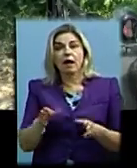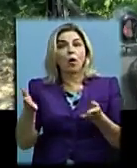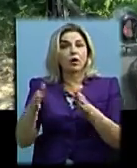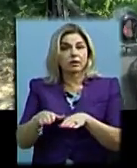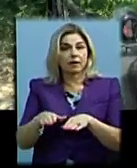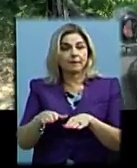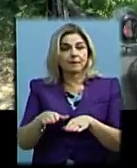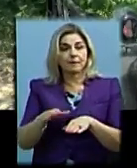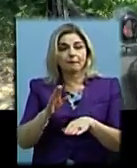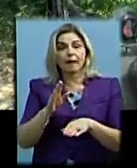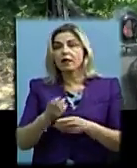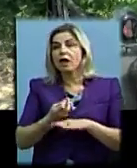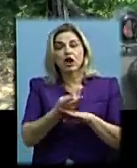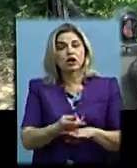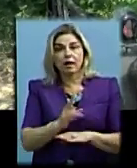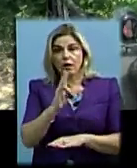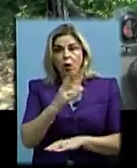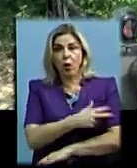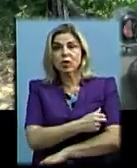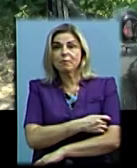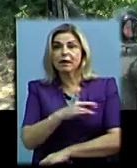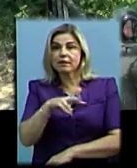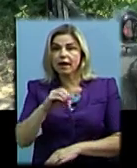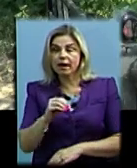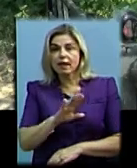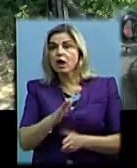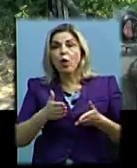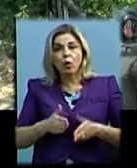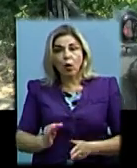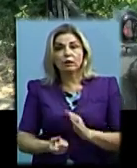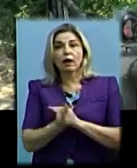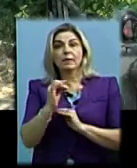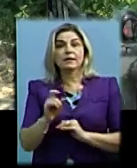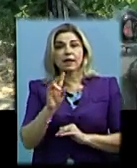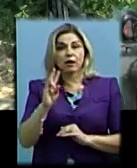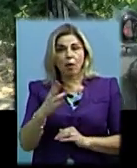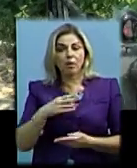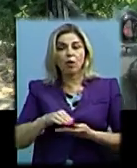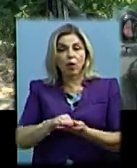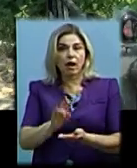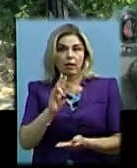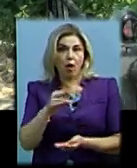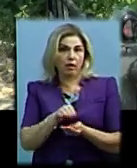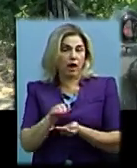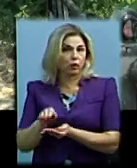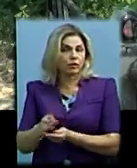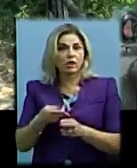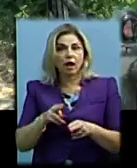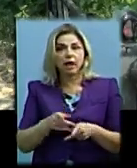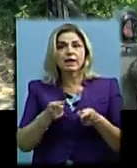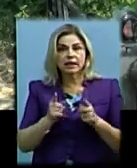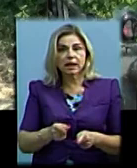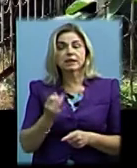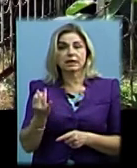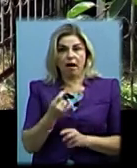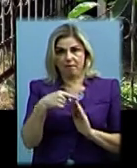миколаївських госпіталях, не родом з Миколаєва, були поховані на миколаївському кладовищі. Це дійсно дуже цікаве